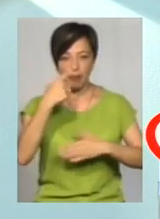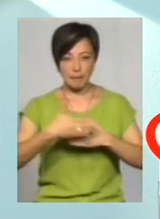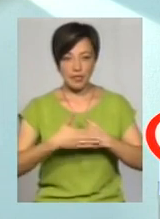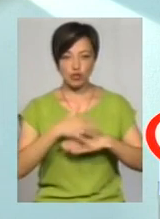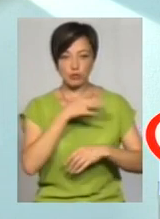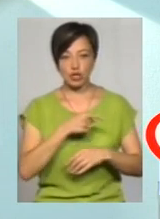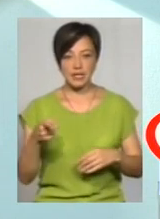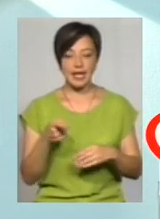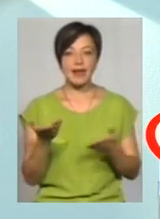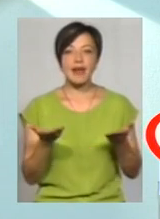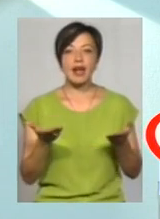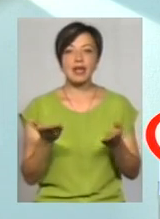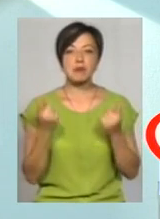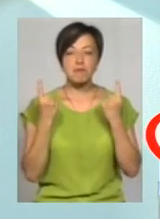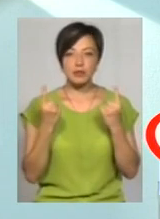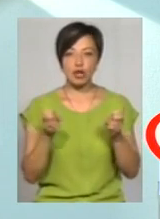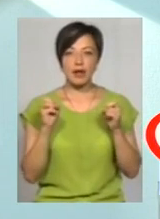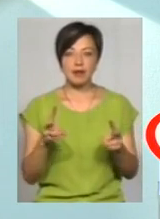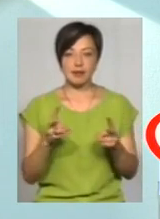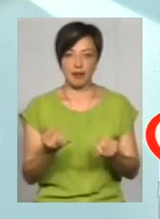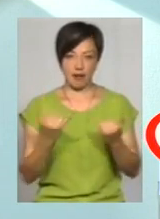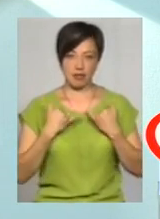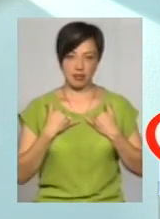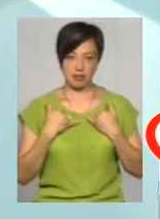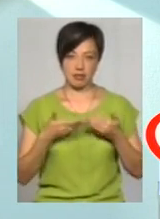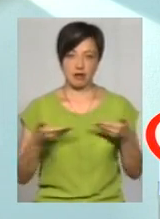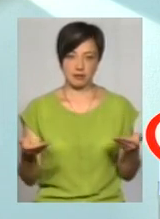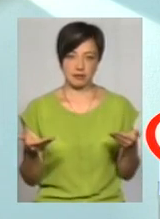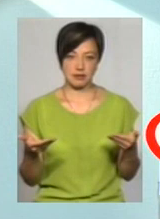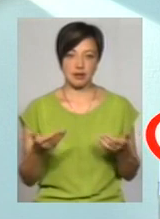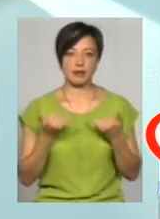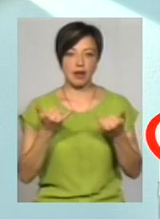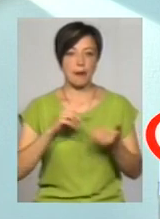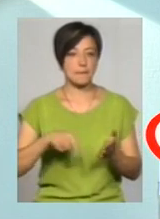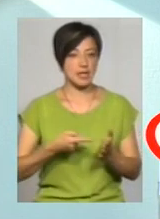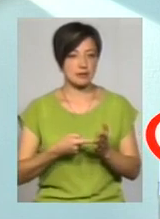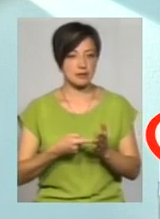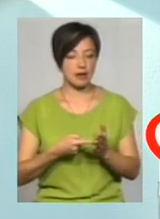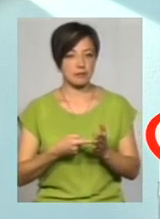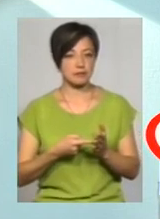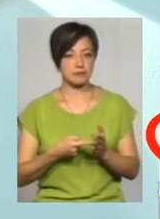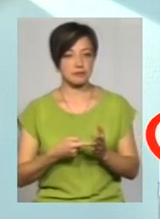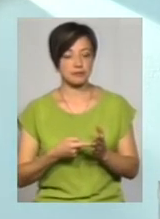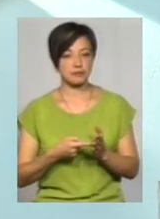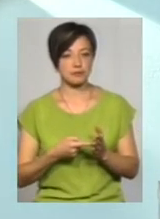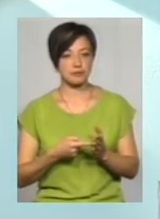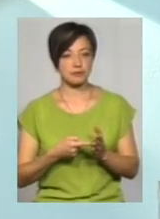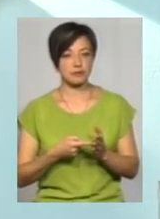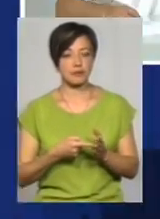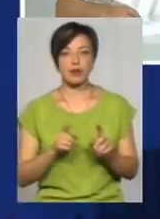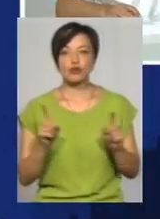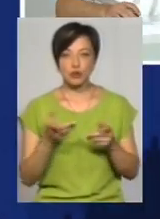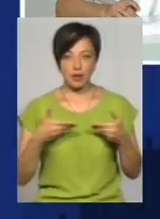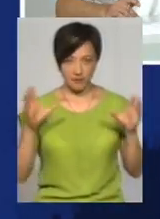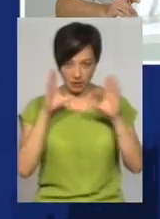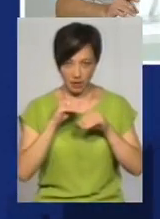час, і які найбільші ризики, виклики для нас, для міста? Маєте на увазі, що нам